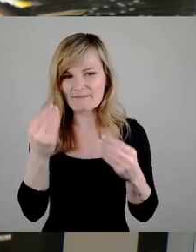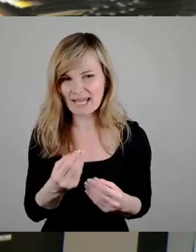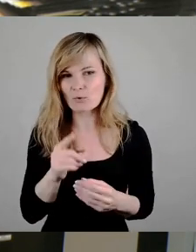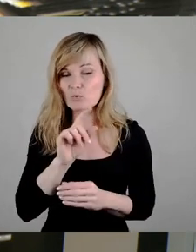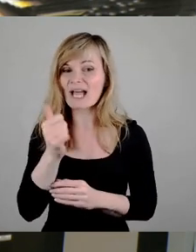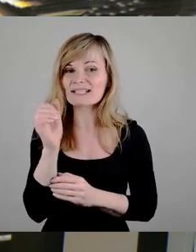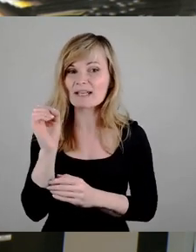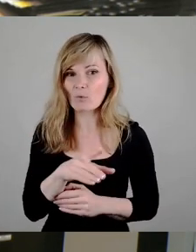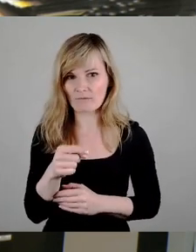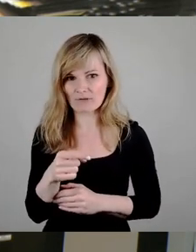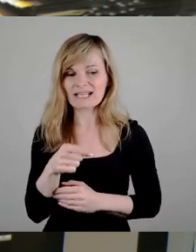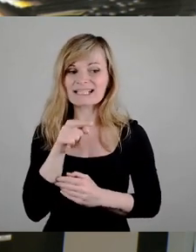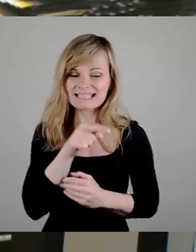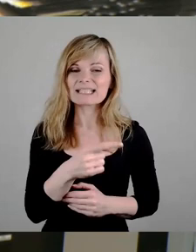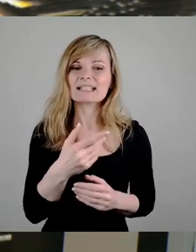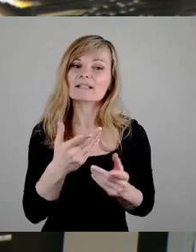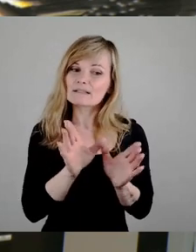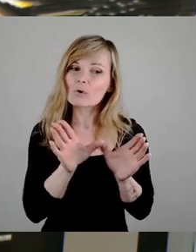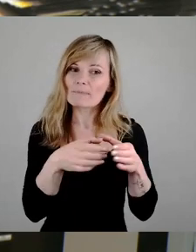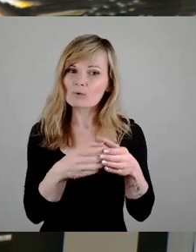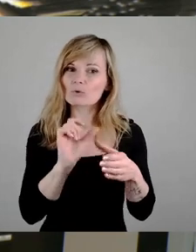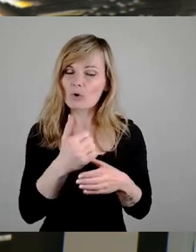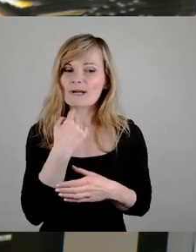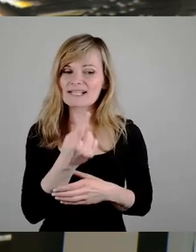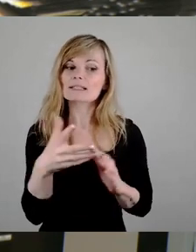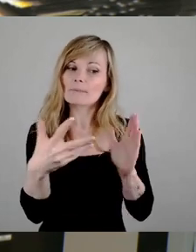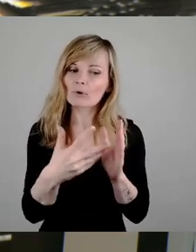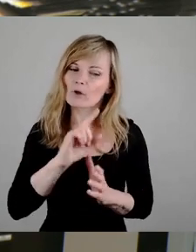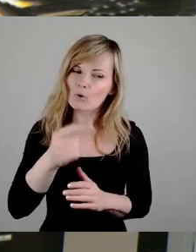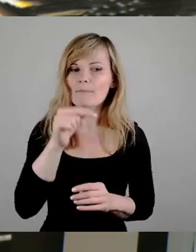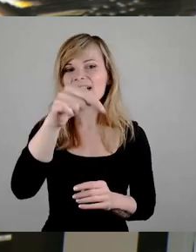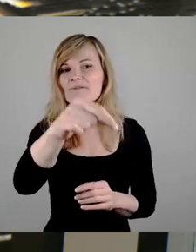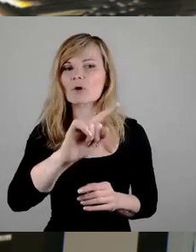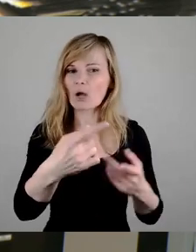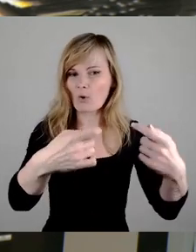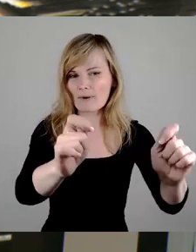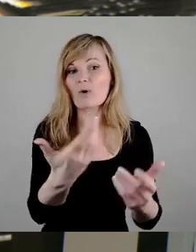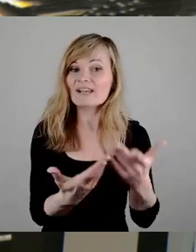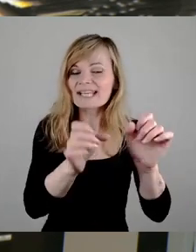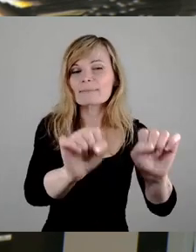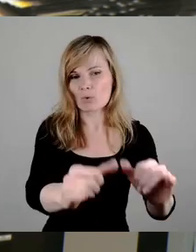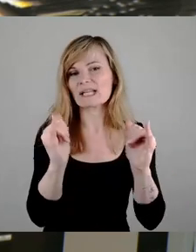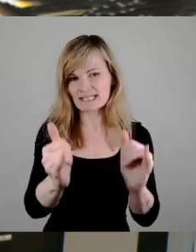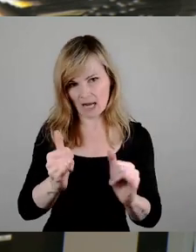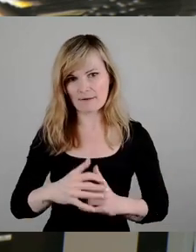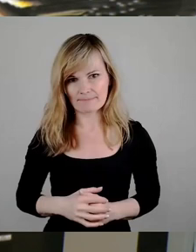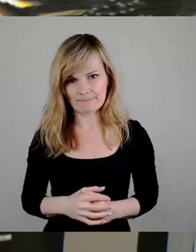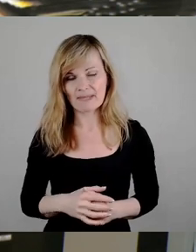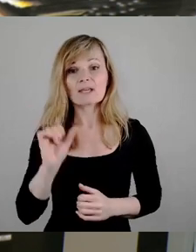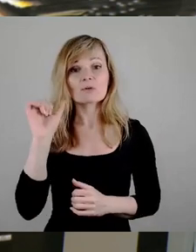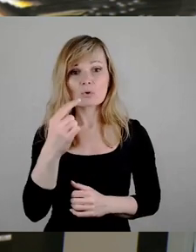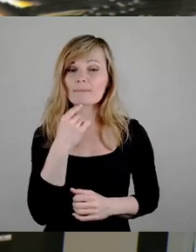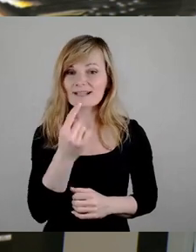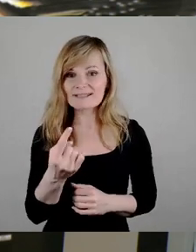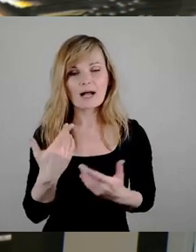dass man genau das prüfen soll, um diese Einordnung dort vorne auch möglich zu machen. Und ich will auch noch mal sagen, es ist eben nicht so, dass die